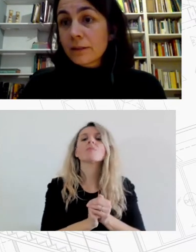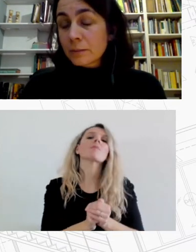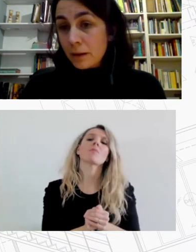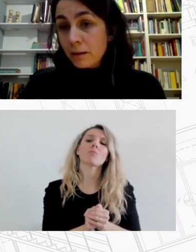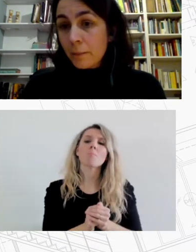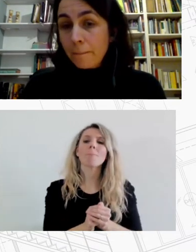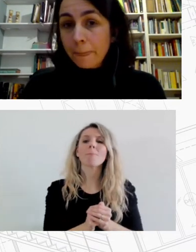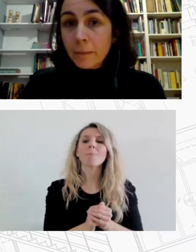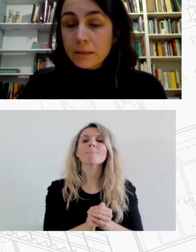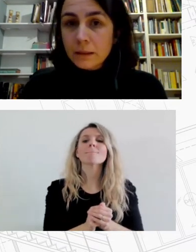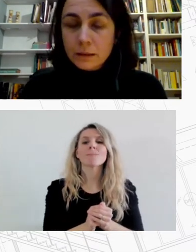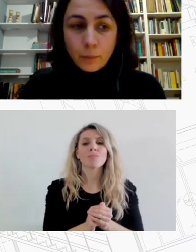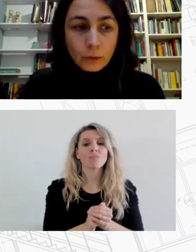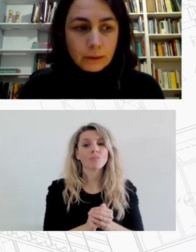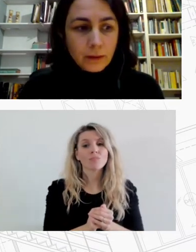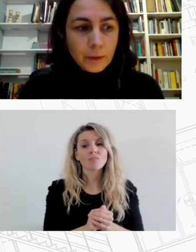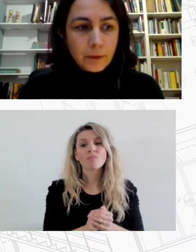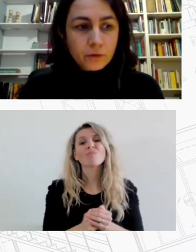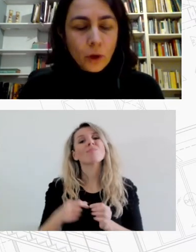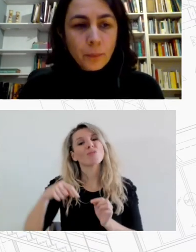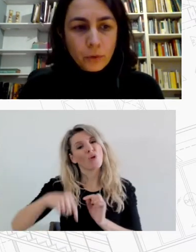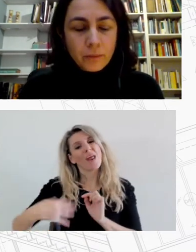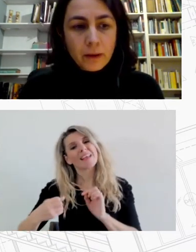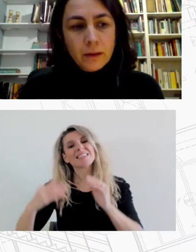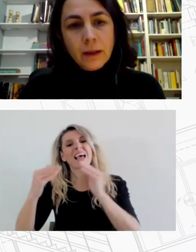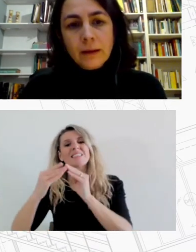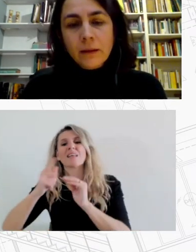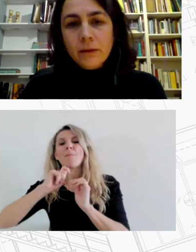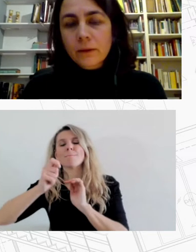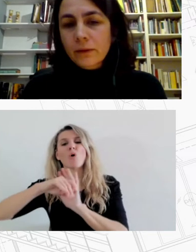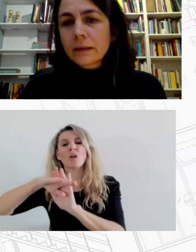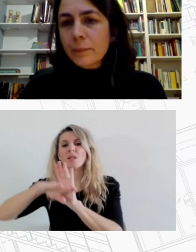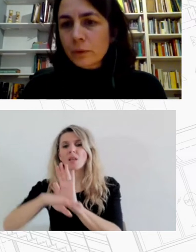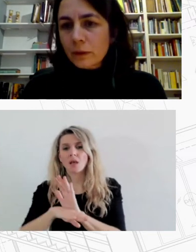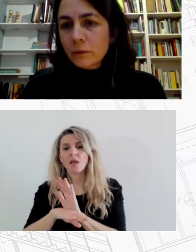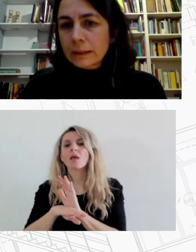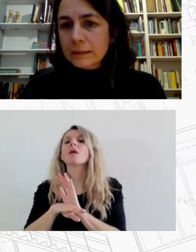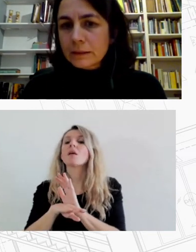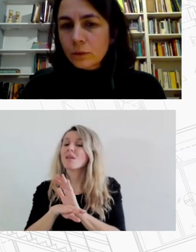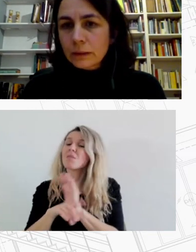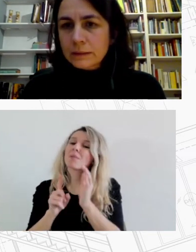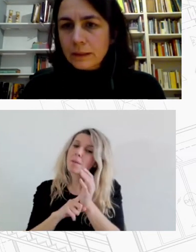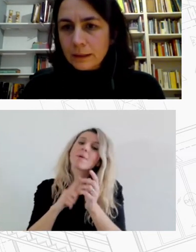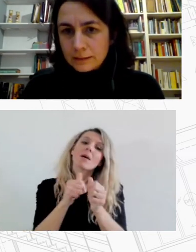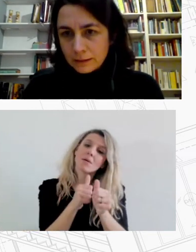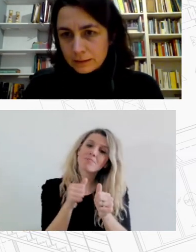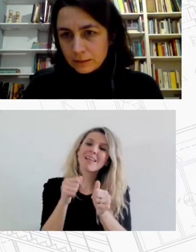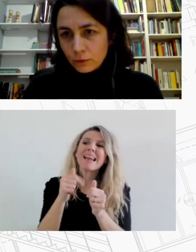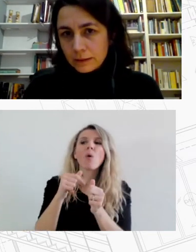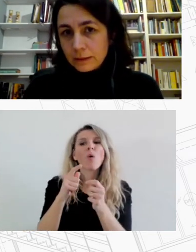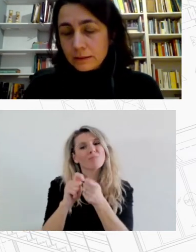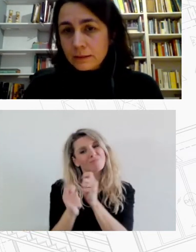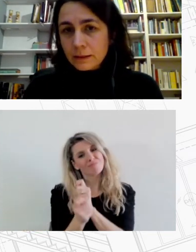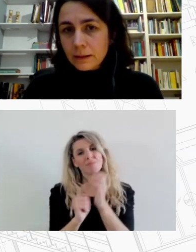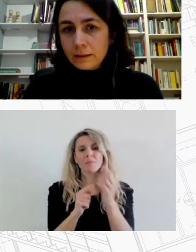σε αντίφαση με μια στεγαστική πολιτική θα πρέπει αυτό το απόθεμα να διατεθεί κατά προτεραιότητα για τις κοινωνικές ανάγκες και για τις